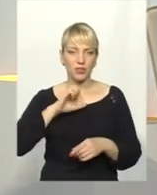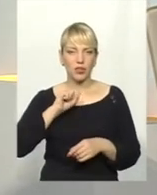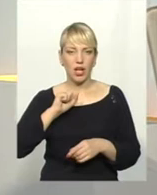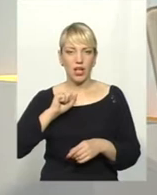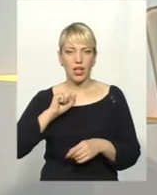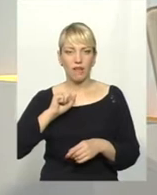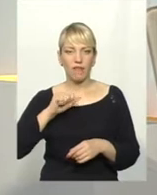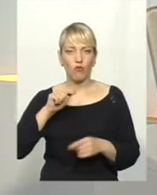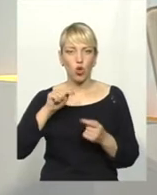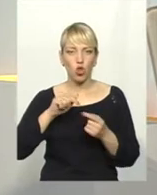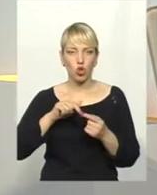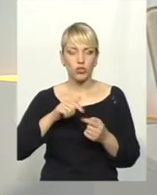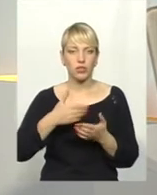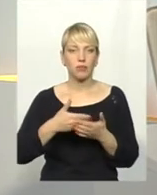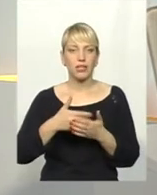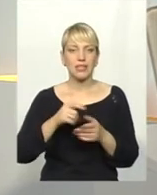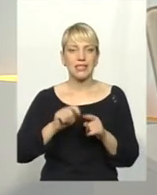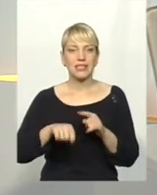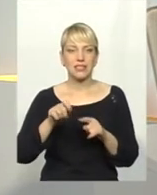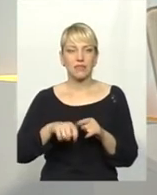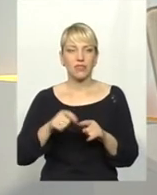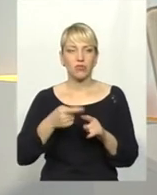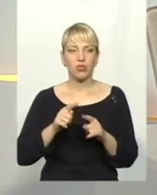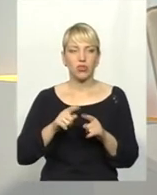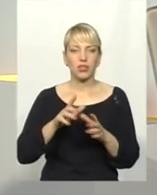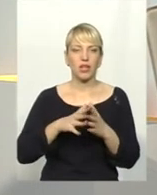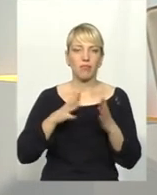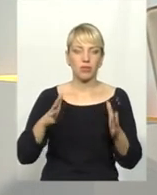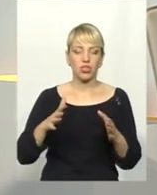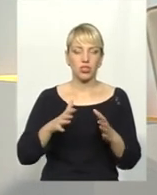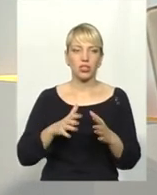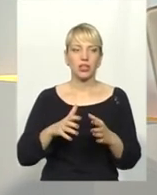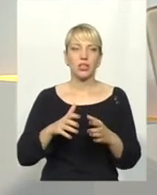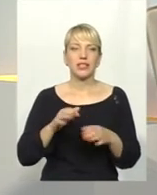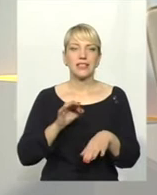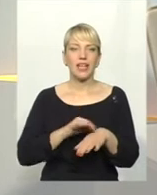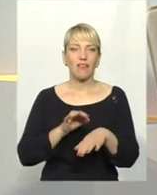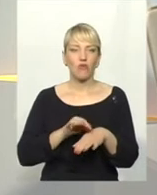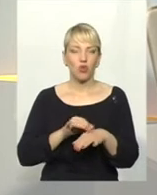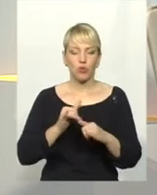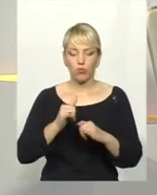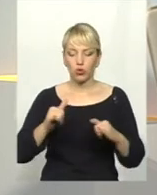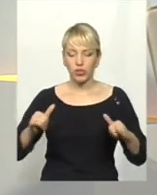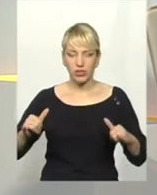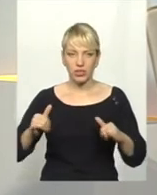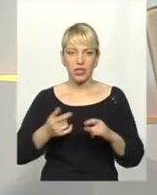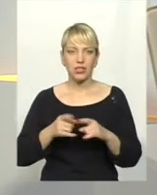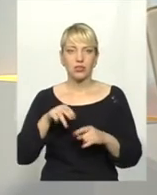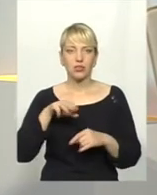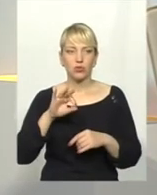сифіліс, як одне з найбільш поширених венеричних захворювань, за даними того